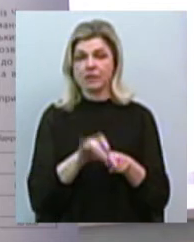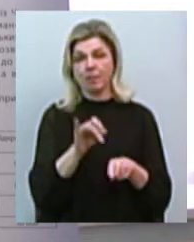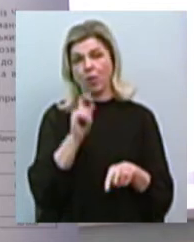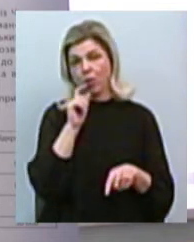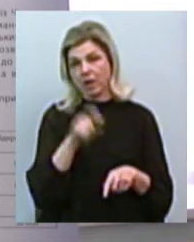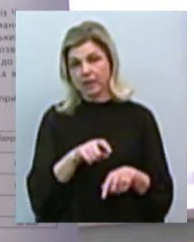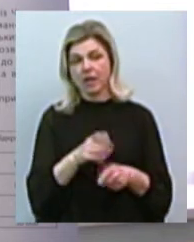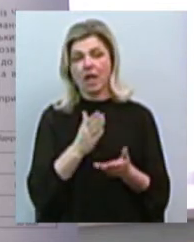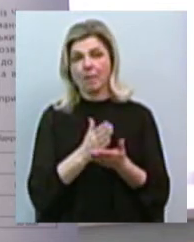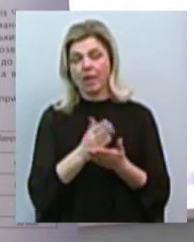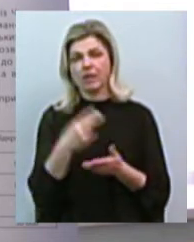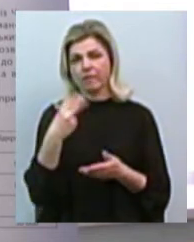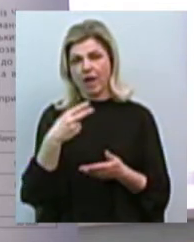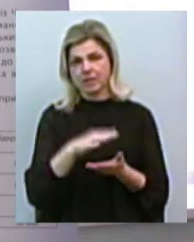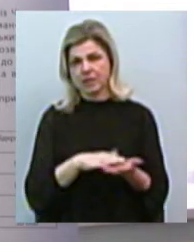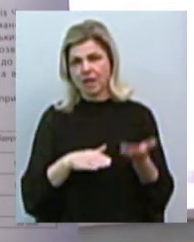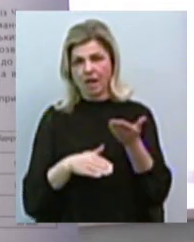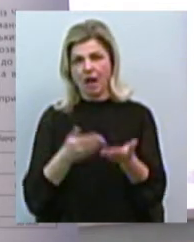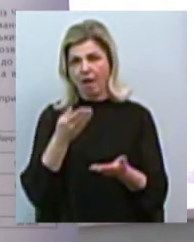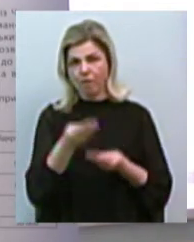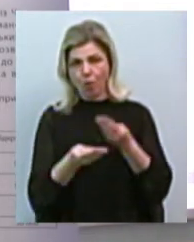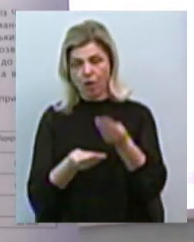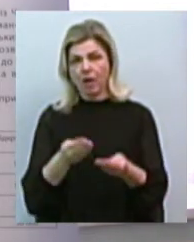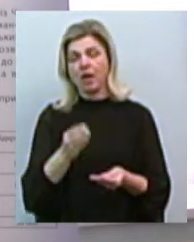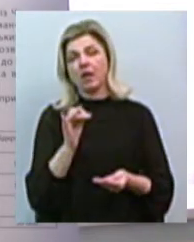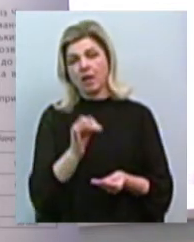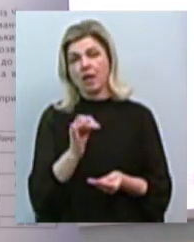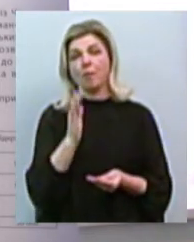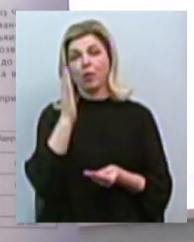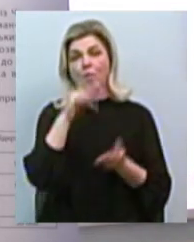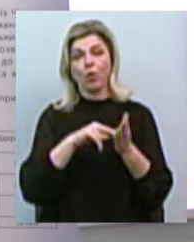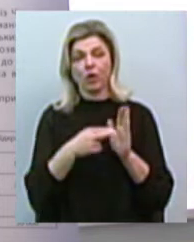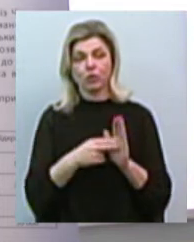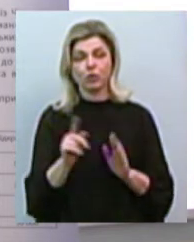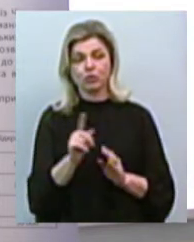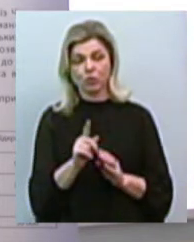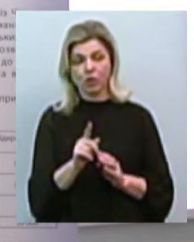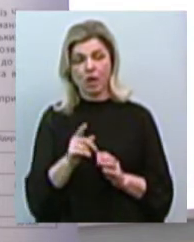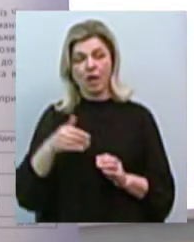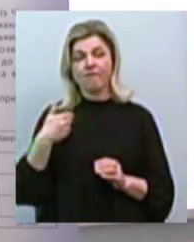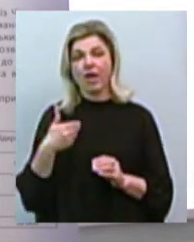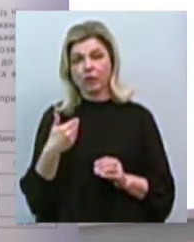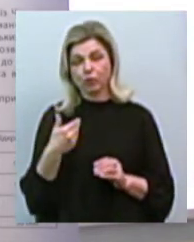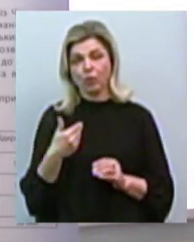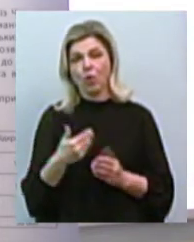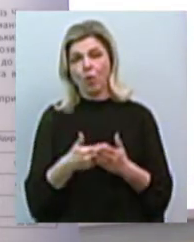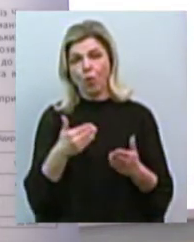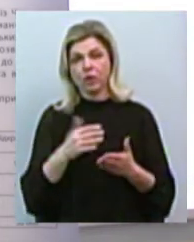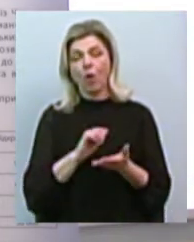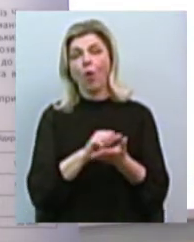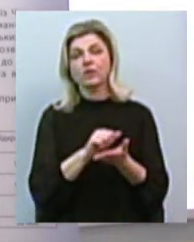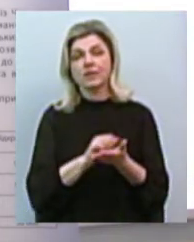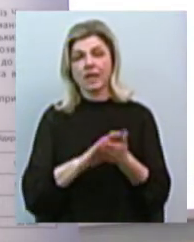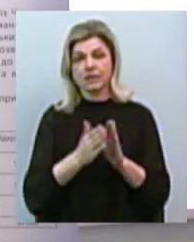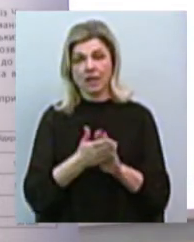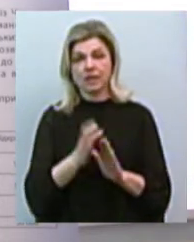понад 20 заявок. Ми прогнозуємо, що мультиплікатор ефекту від концесії, прийнячись